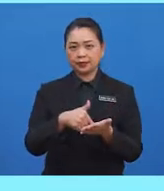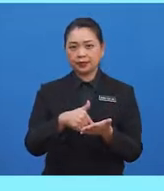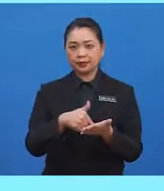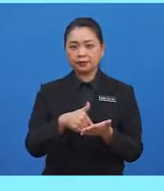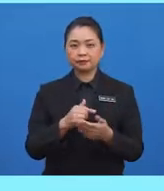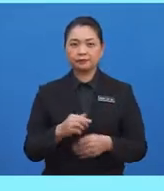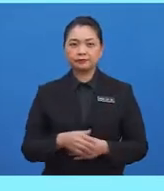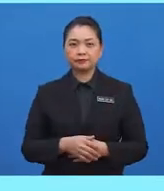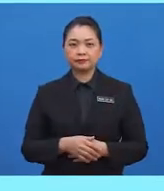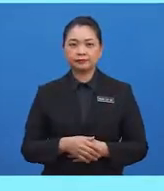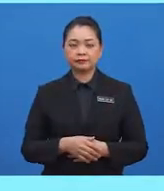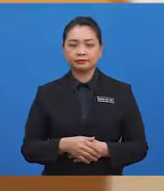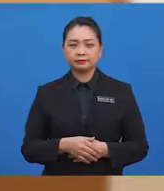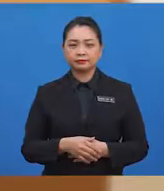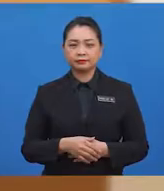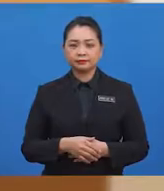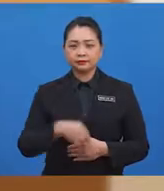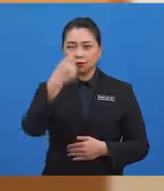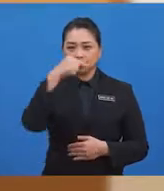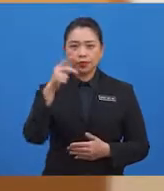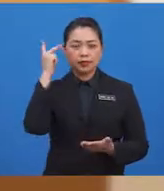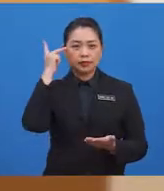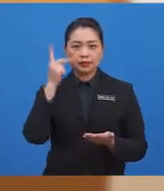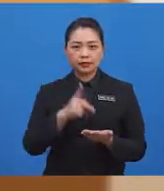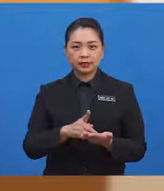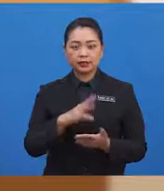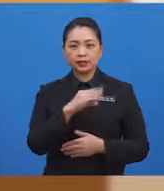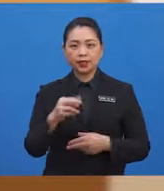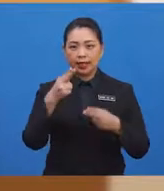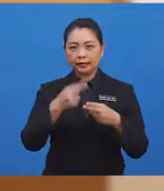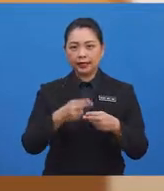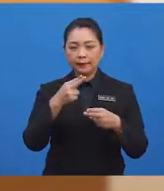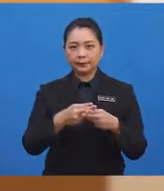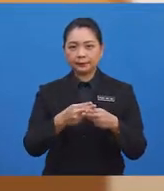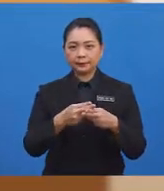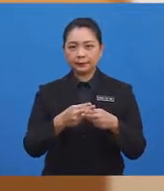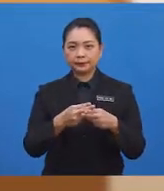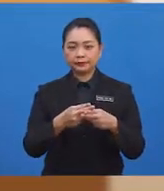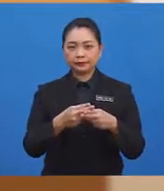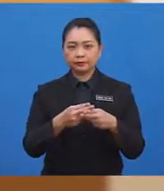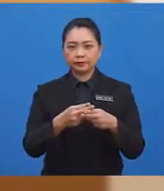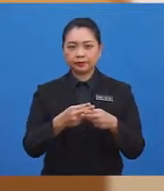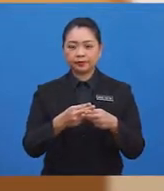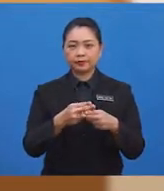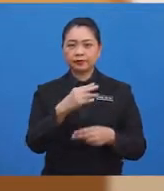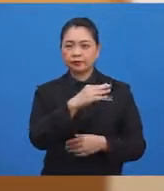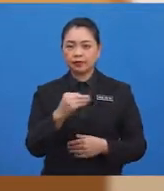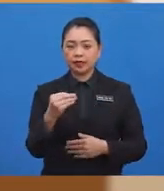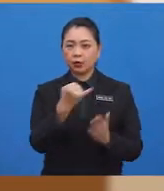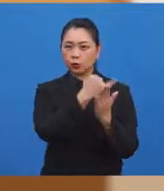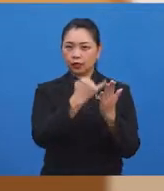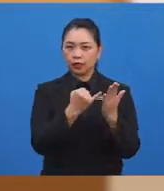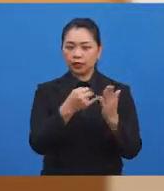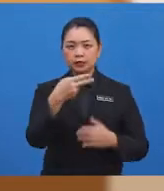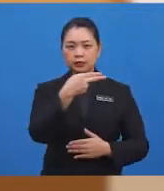dua sudut tirus. Murid-murid. Cikgu Sari ingin meneruskan eksplorasi